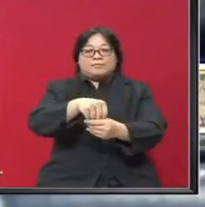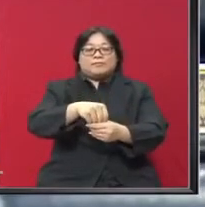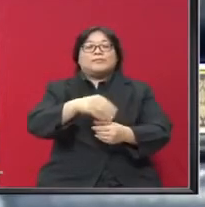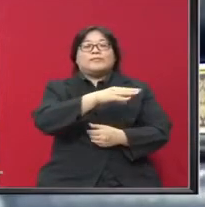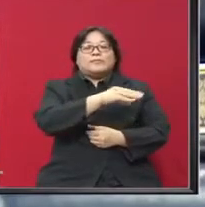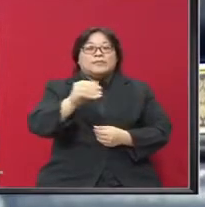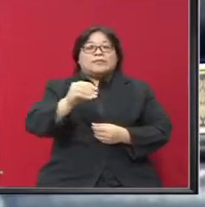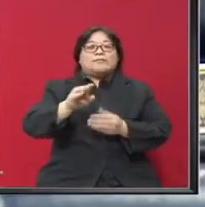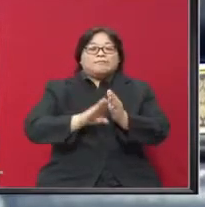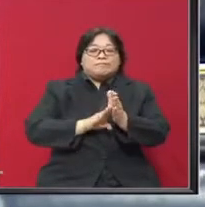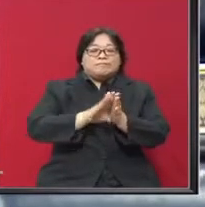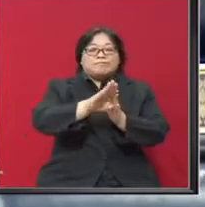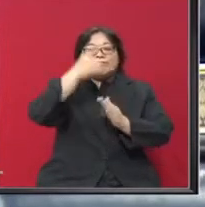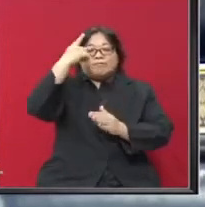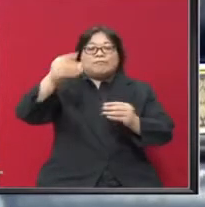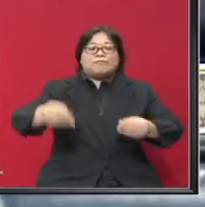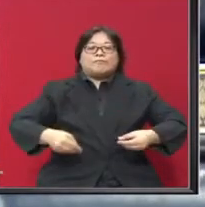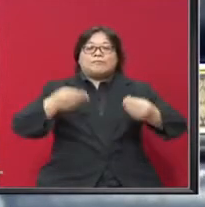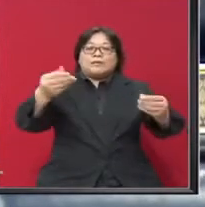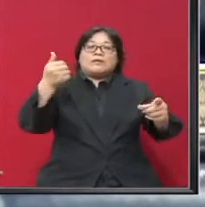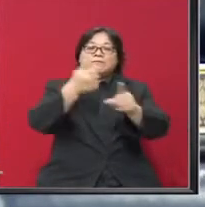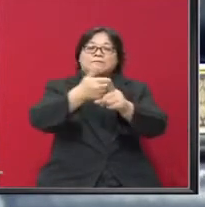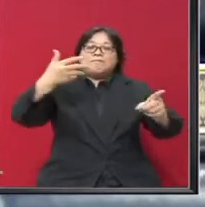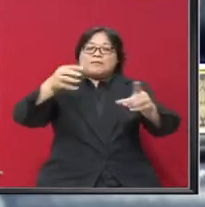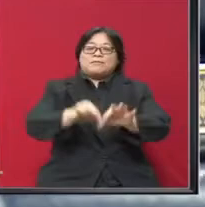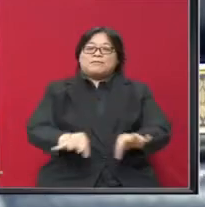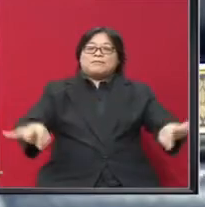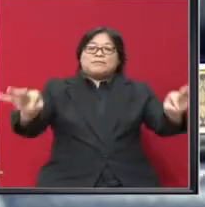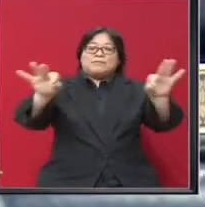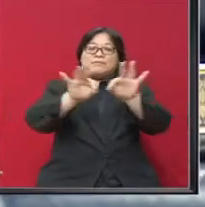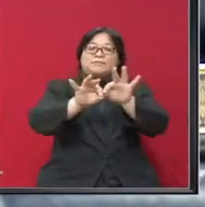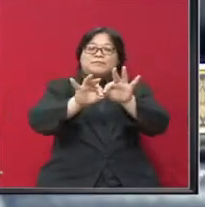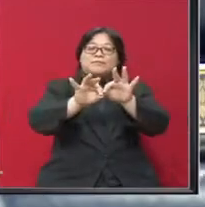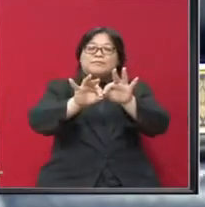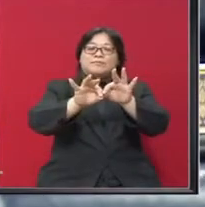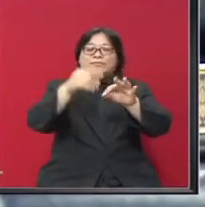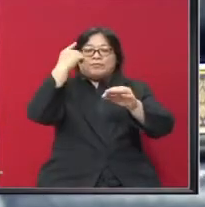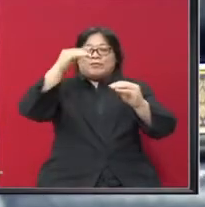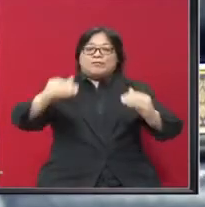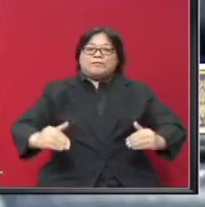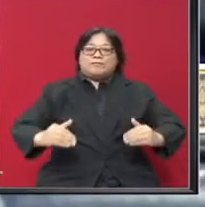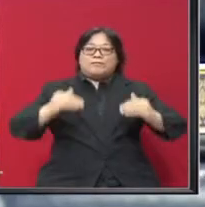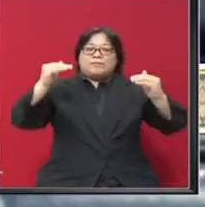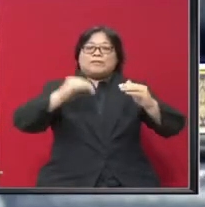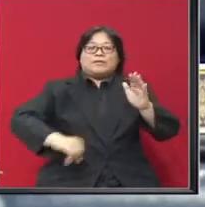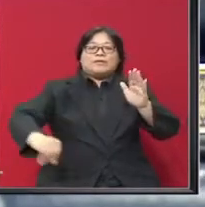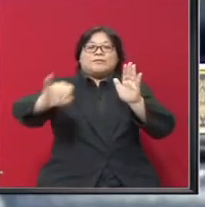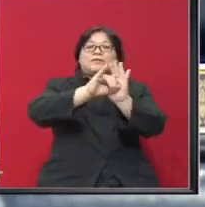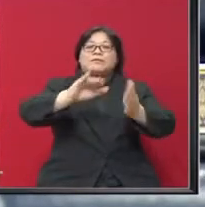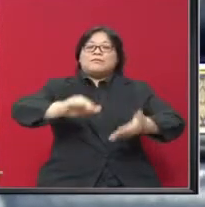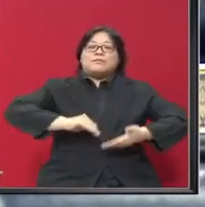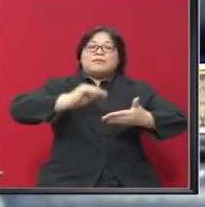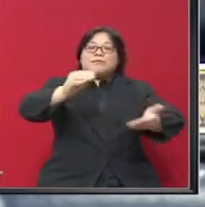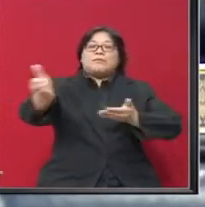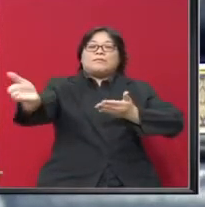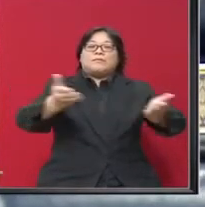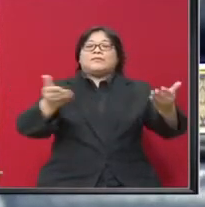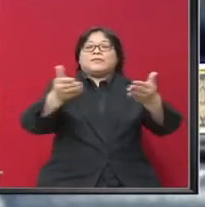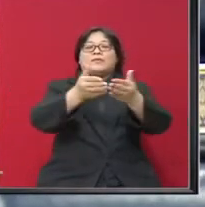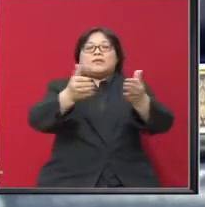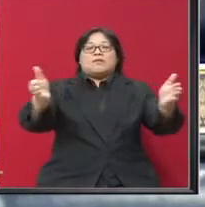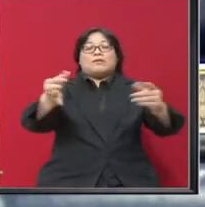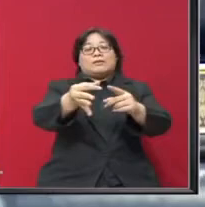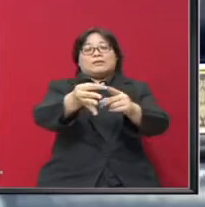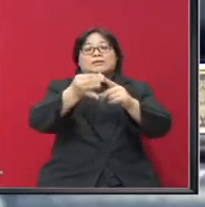Dan dibangunkan bagi memberikan impak signifikan ke arah peningkatan imej penyampaian perkhidmatan awam